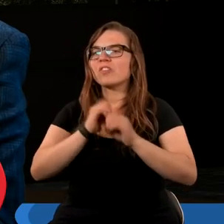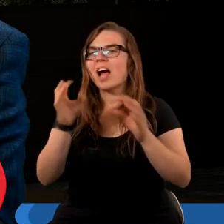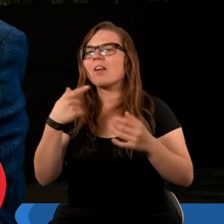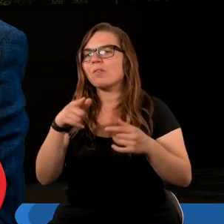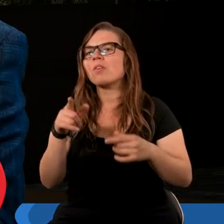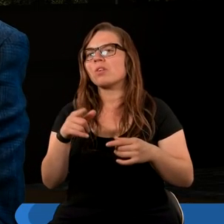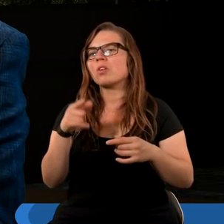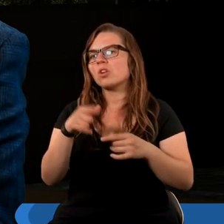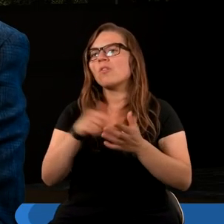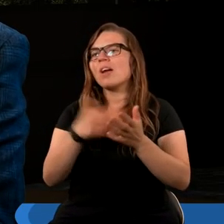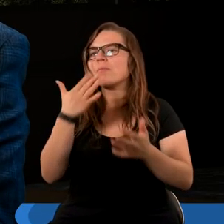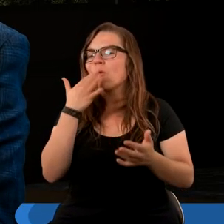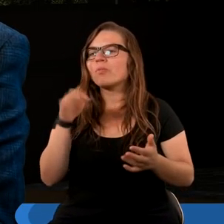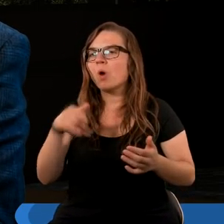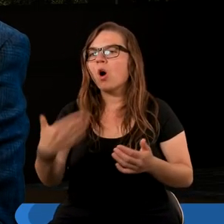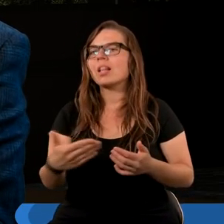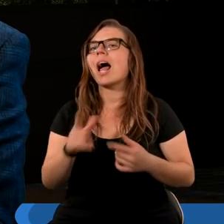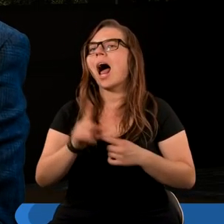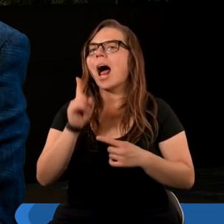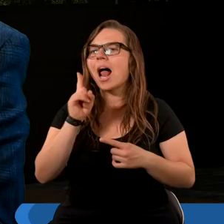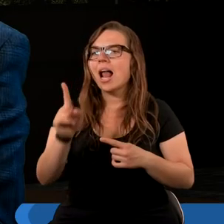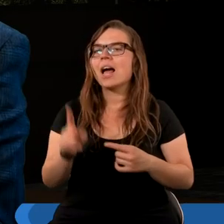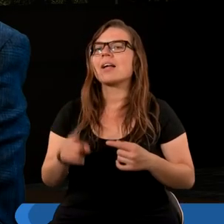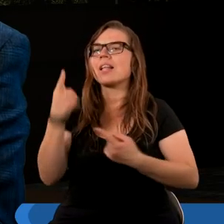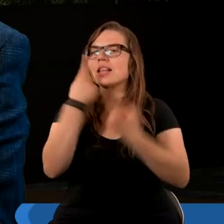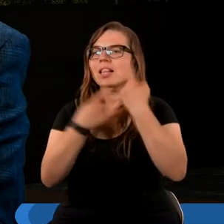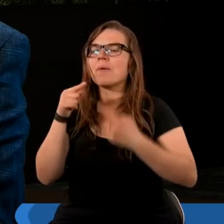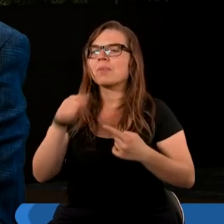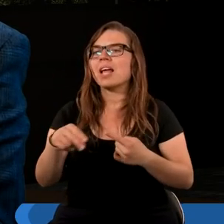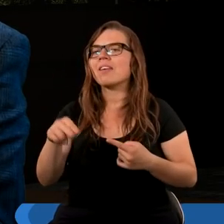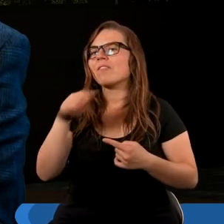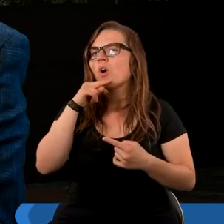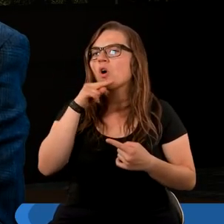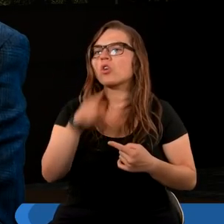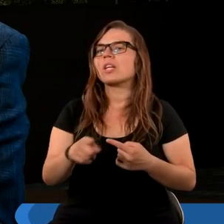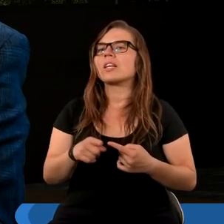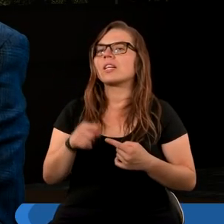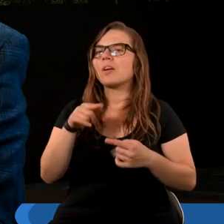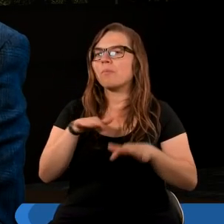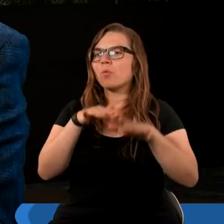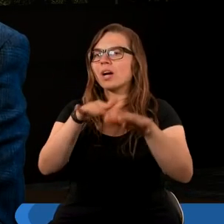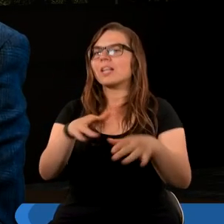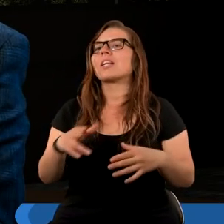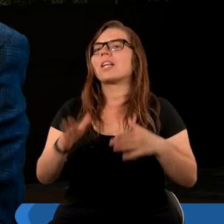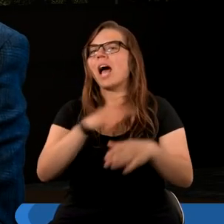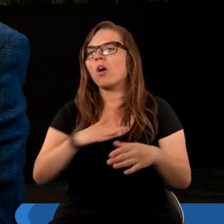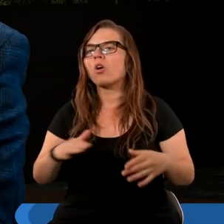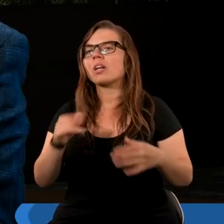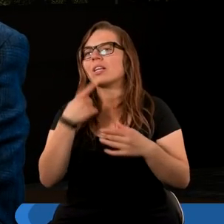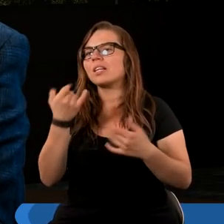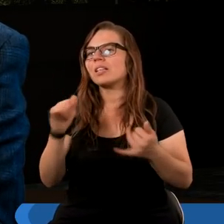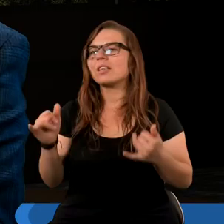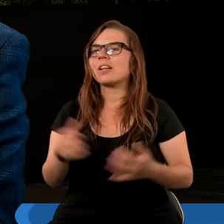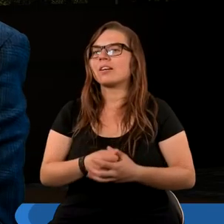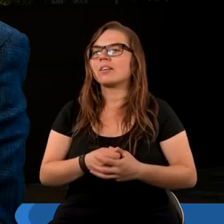niewiasta. O niej teraz nie mówimy w tej chwili, ale interpretacja tej wody to ludy, tłumy, narody i